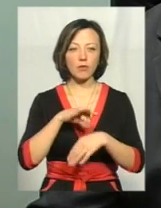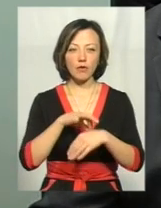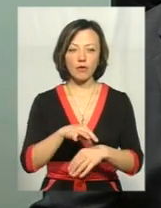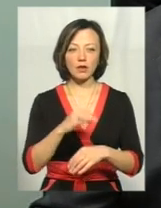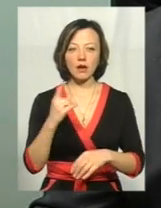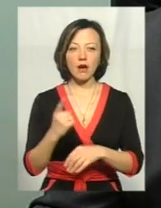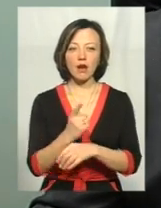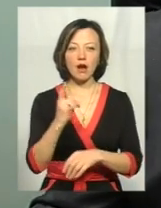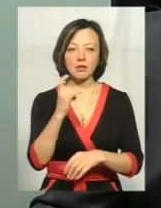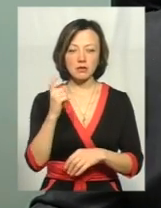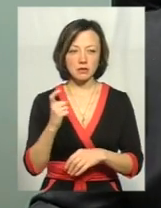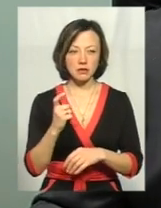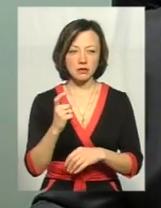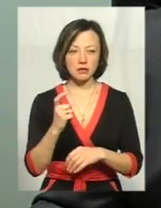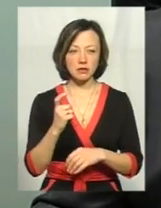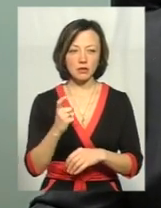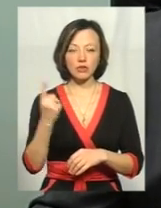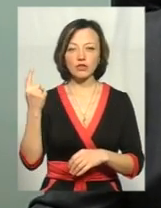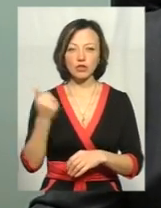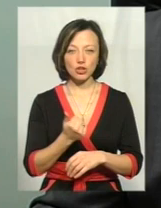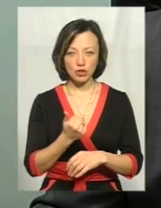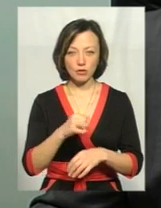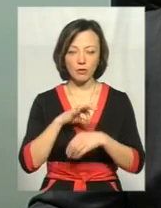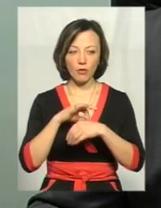раз в тиждень.